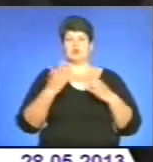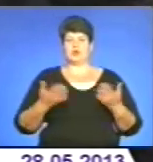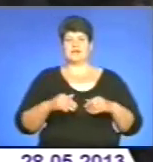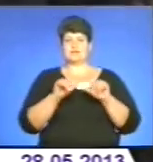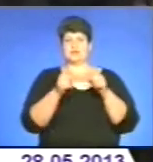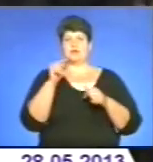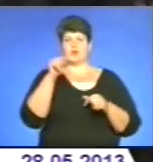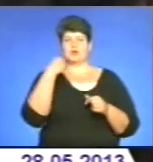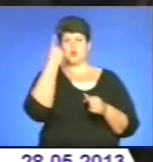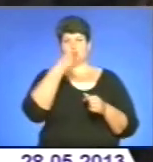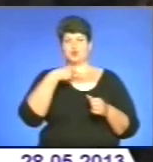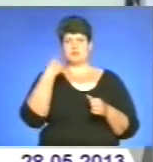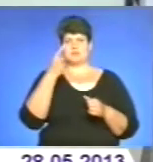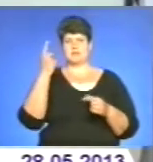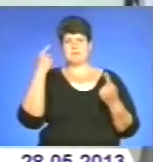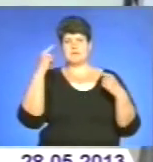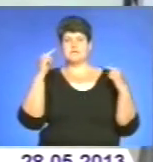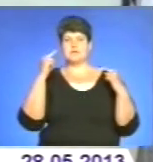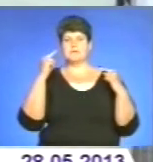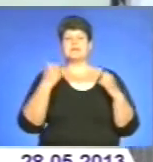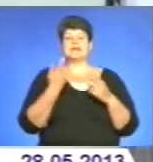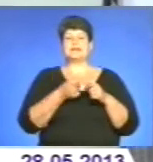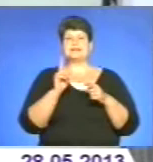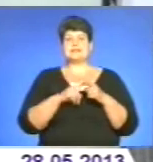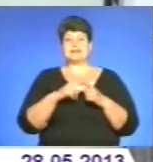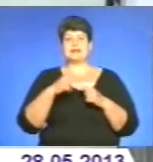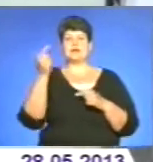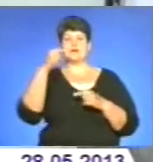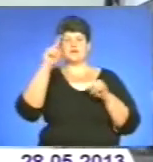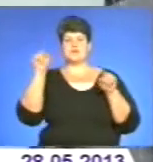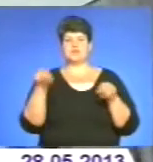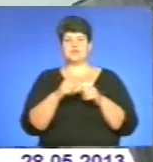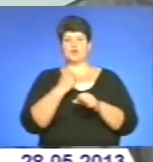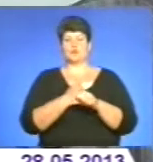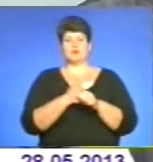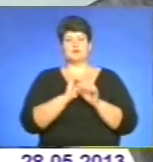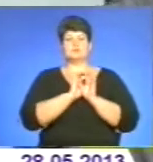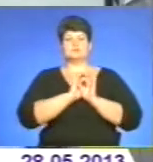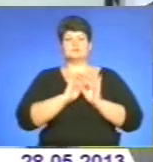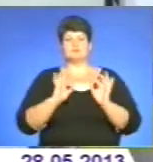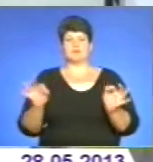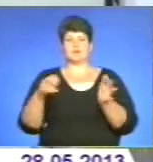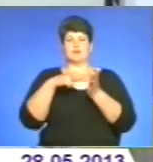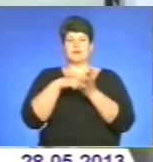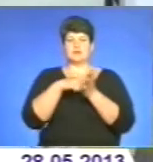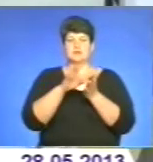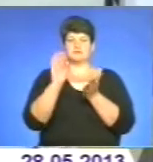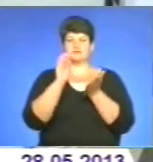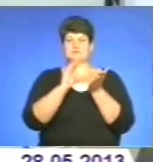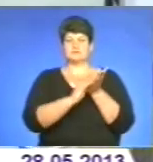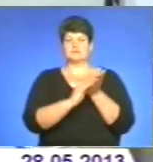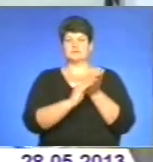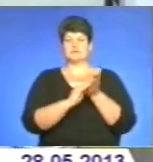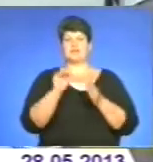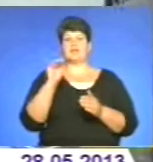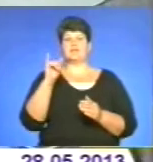особистість і як митця. Всі ваші графічні роботи ідеально рягли би на конверти, листівки, я оцінюю це як